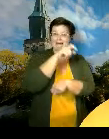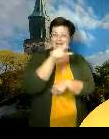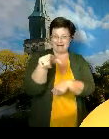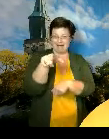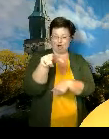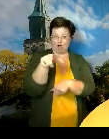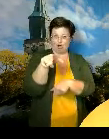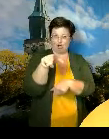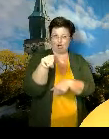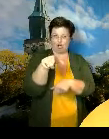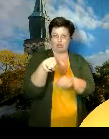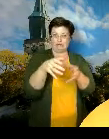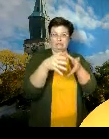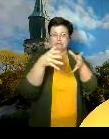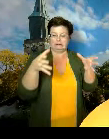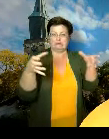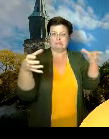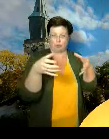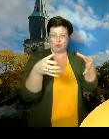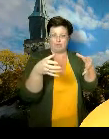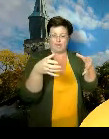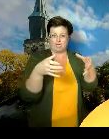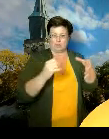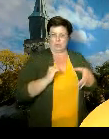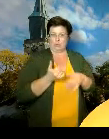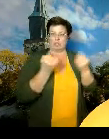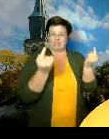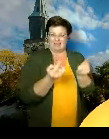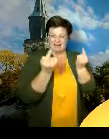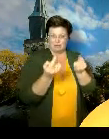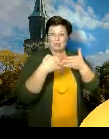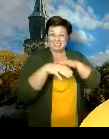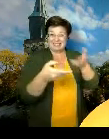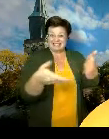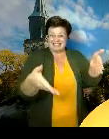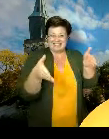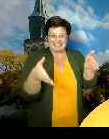yksityistilaisuuksia sisätiloissa ei tulisi järjestää.